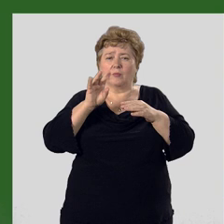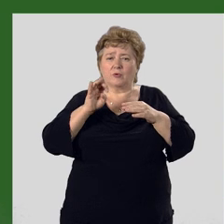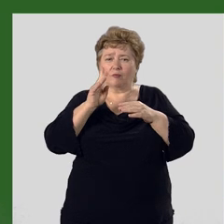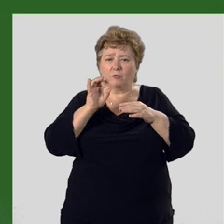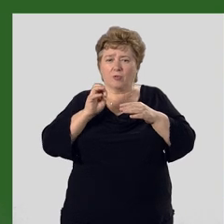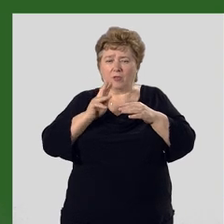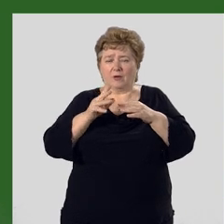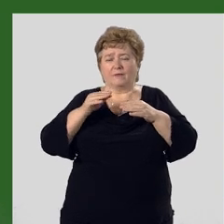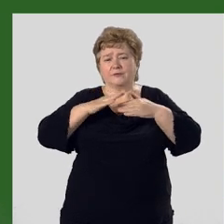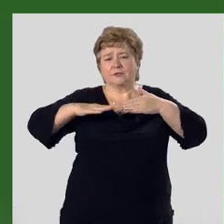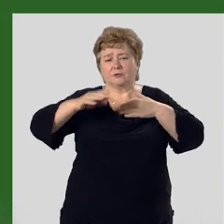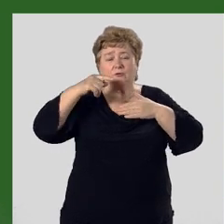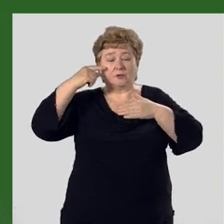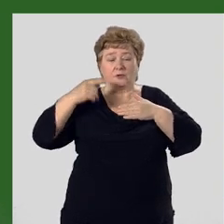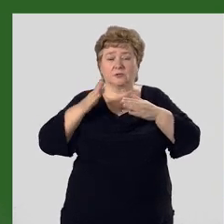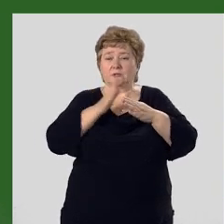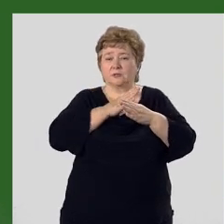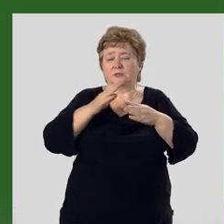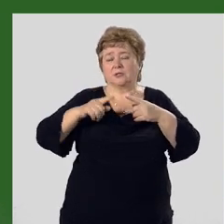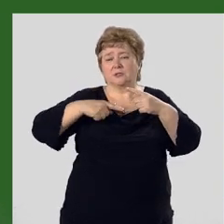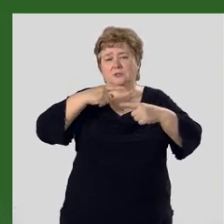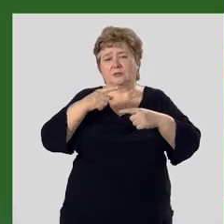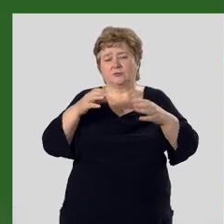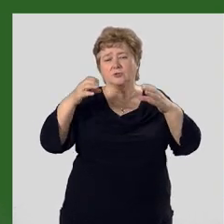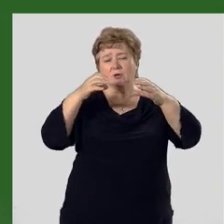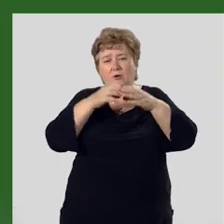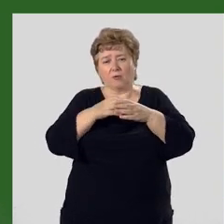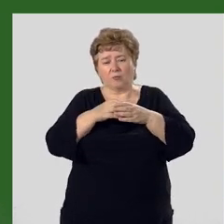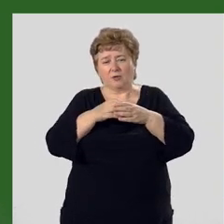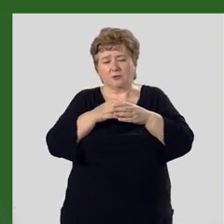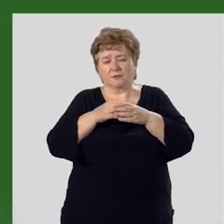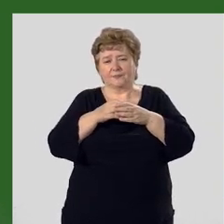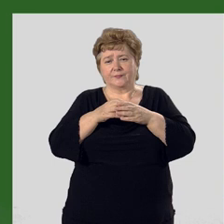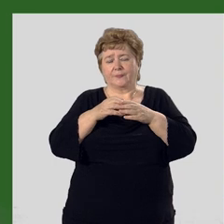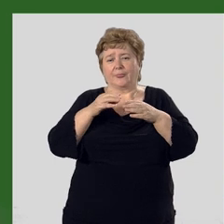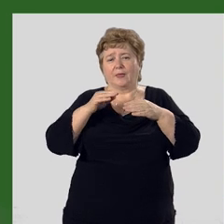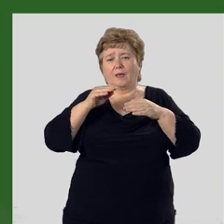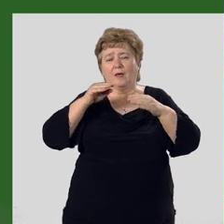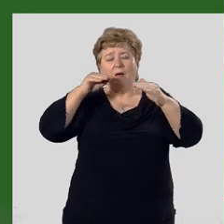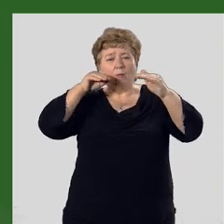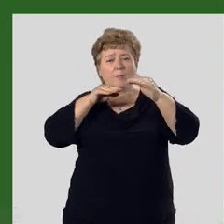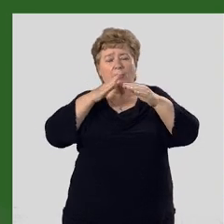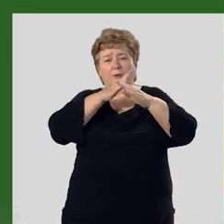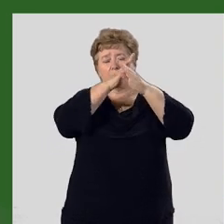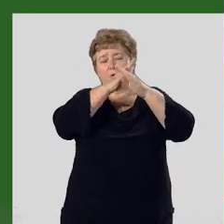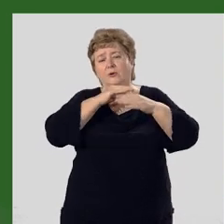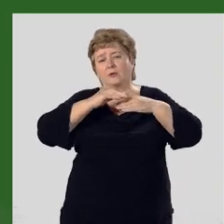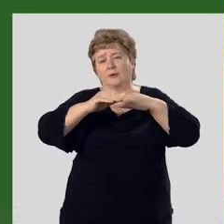территория Кыргызстана подразделяется на следующие комплексы. Подгорно-равнинный,